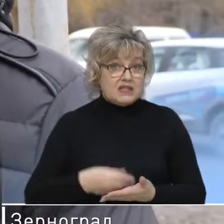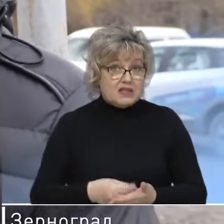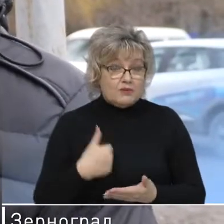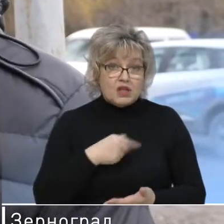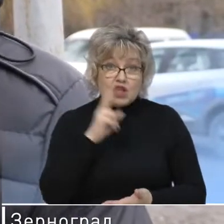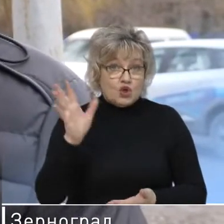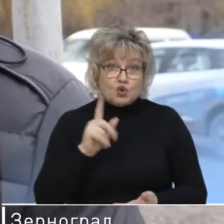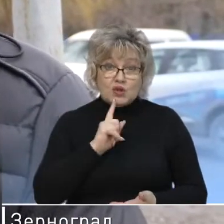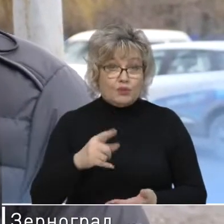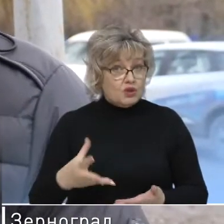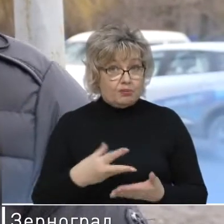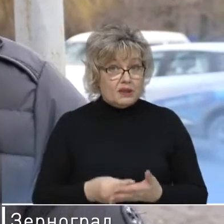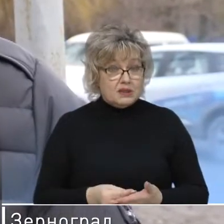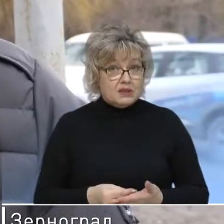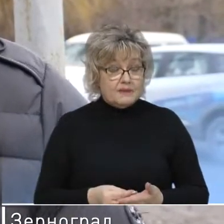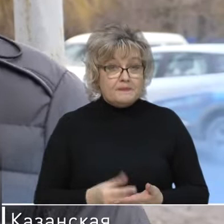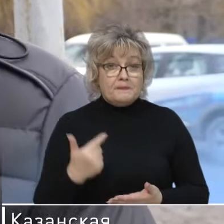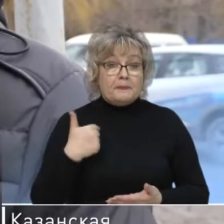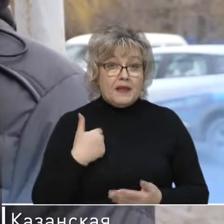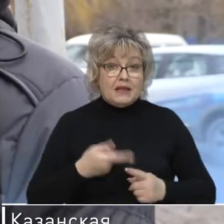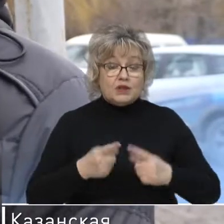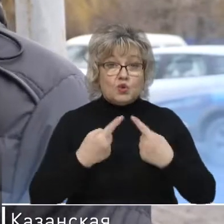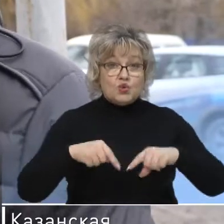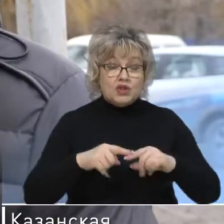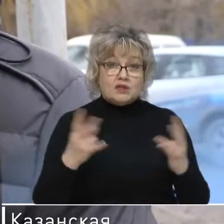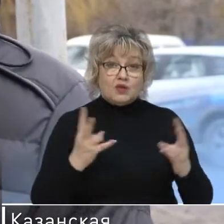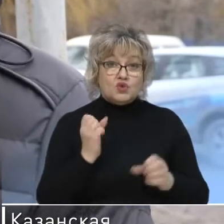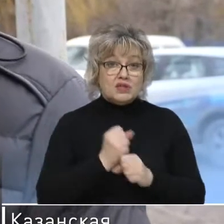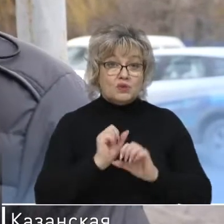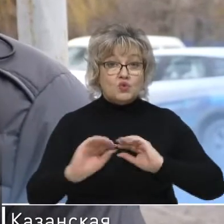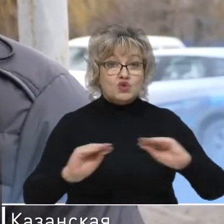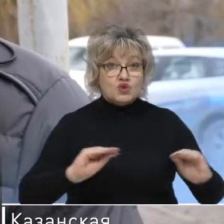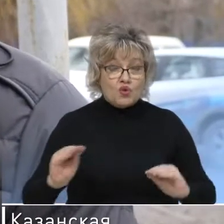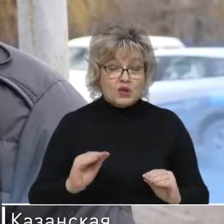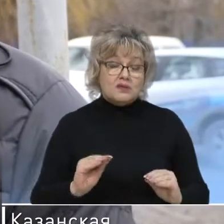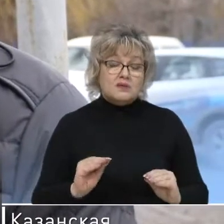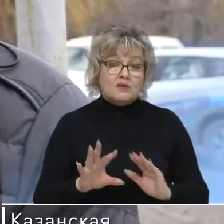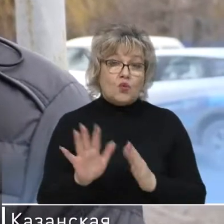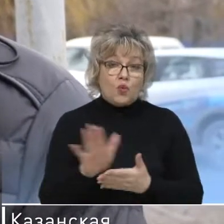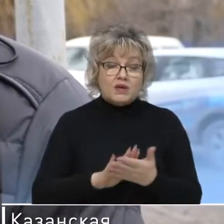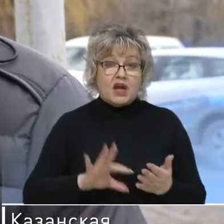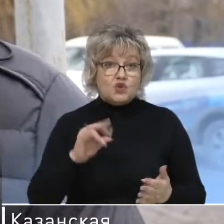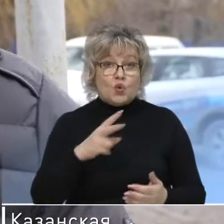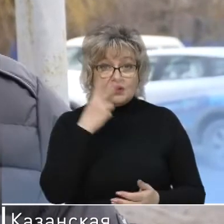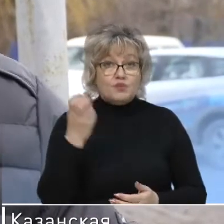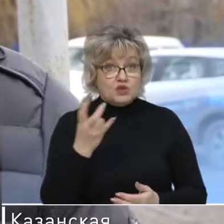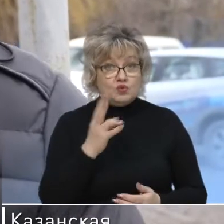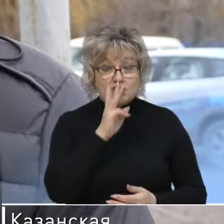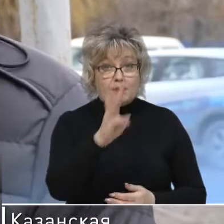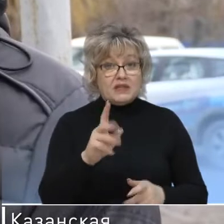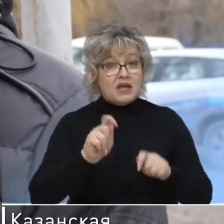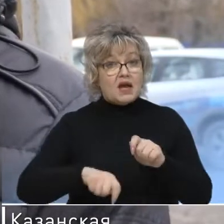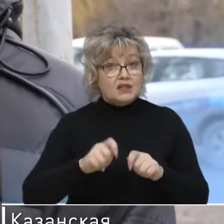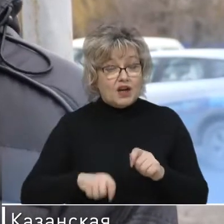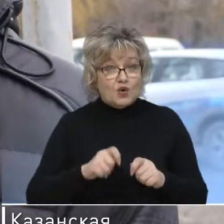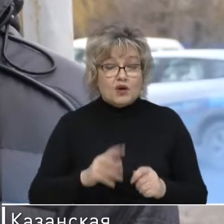же никто не будет финансировать. Я имею в этот участок нужно благоустроить и убирать. Убирать даже от мусора. Это надо платить зарплату контролерам,